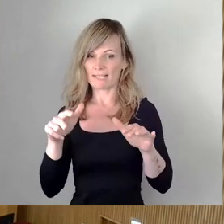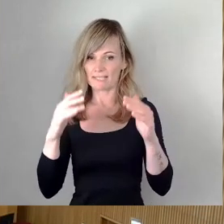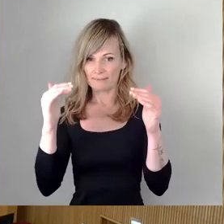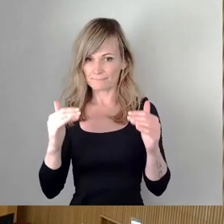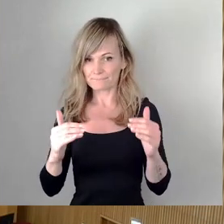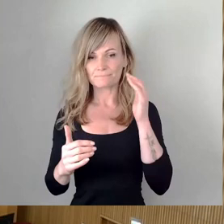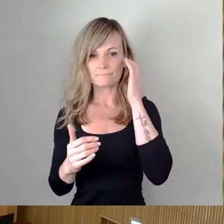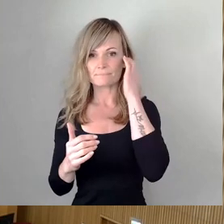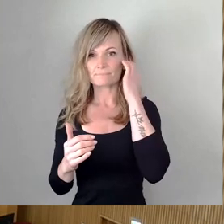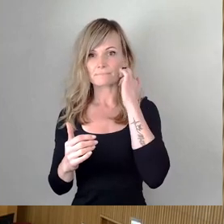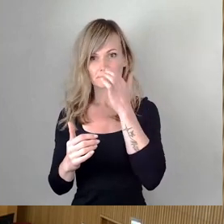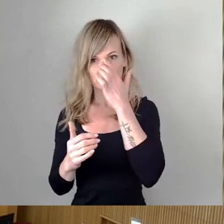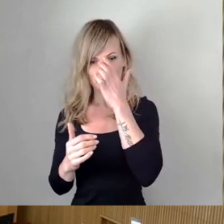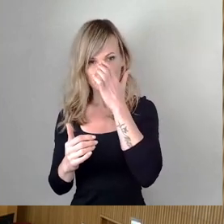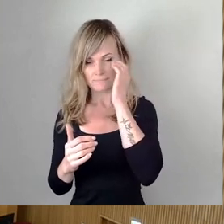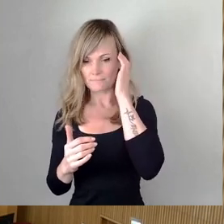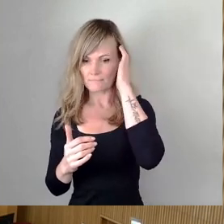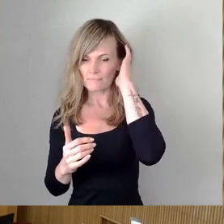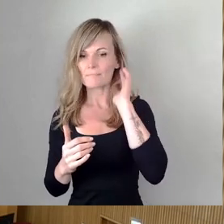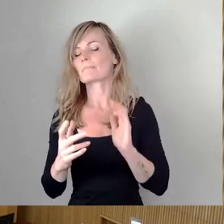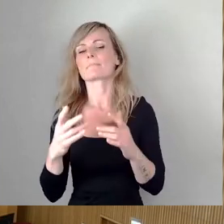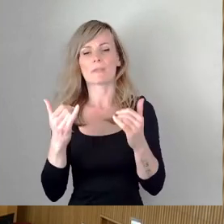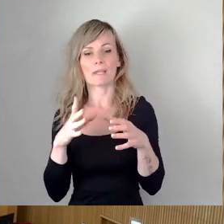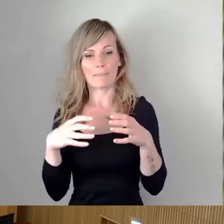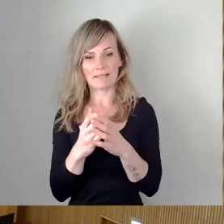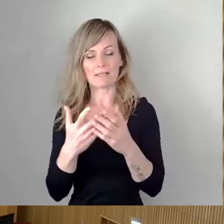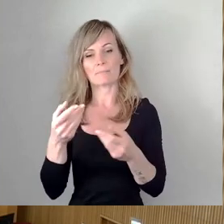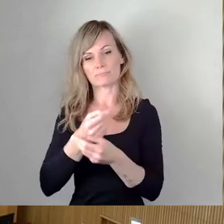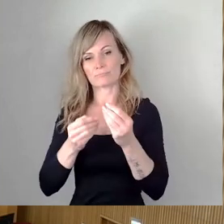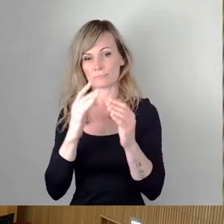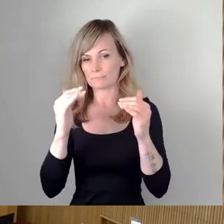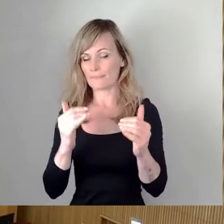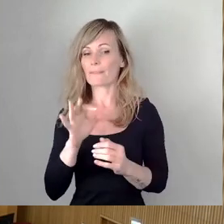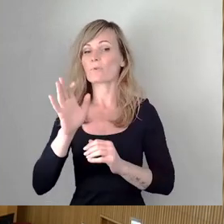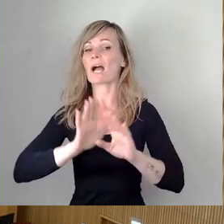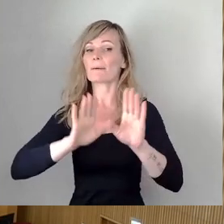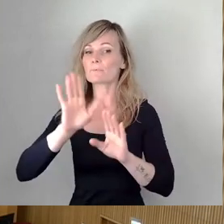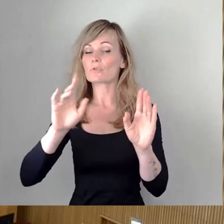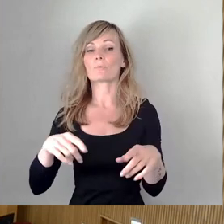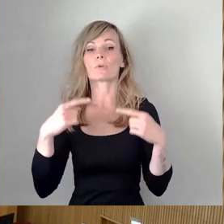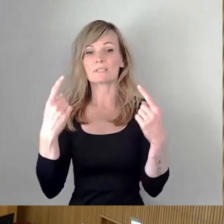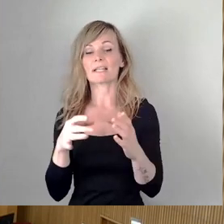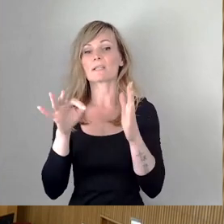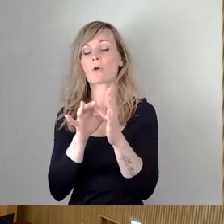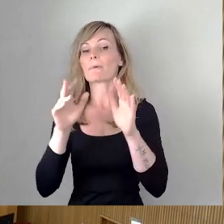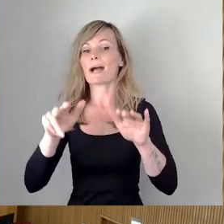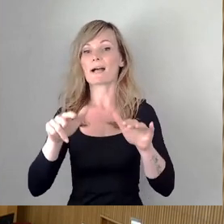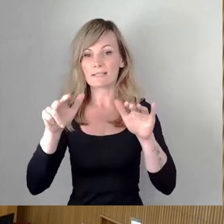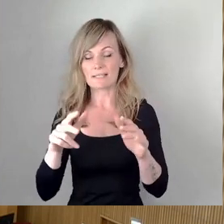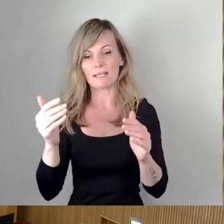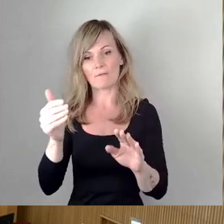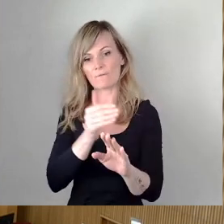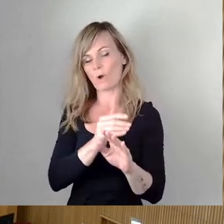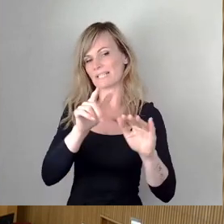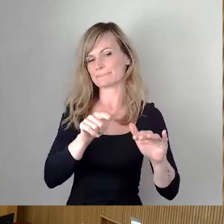Darauf wurde sich verständigt, dass man die gemeinsam behandelt. Bei der Abstimmung geht doch dann Top 18 vor 17 stellen.